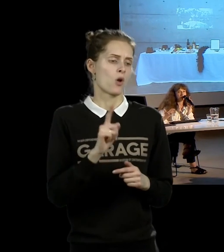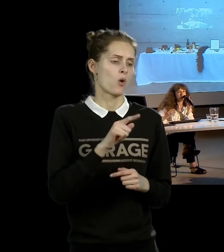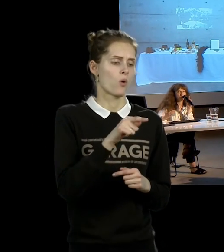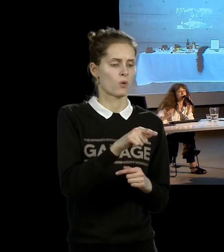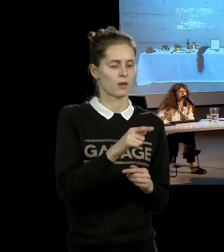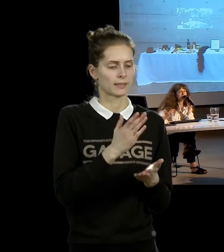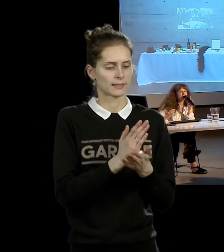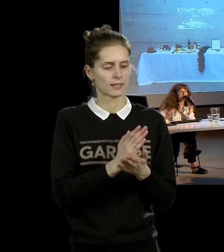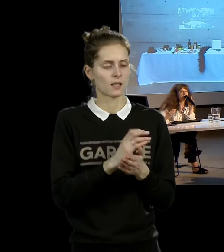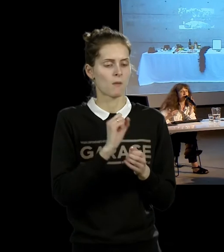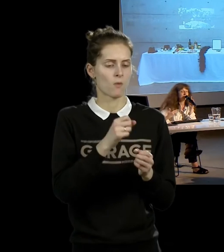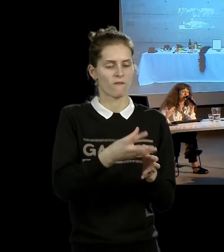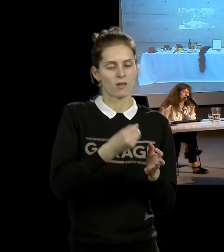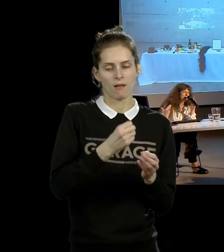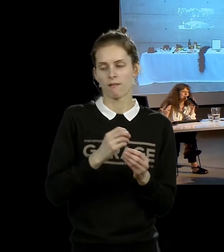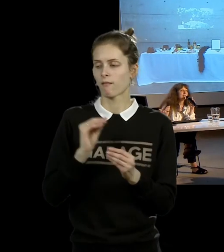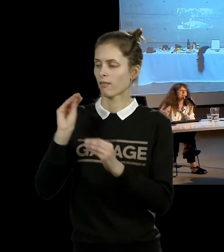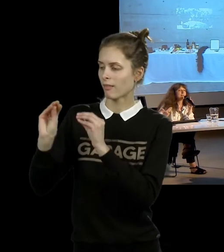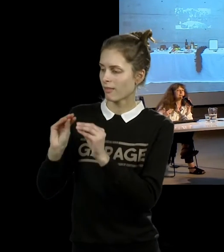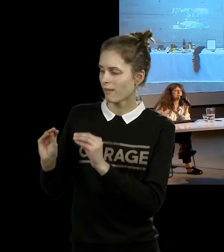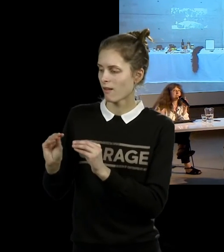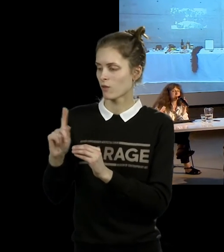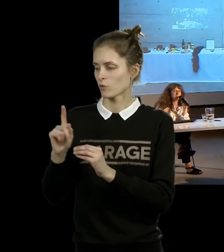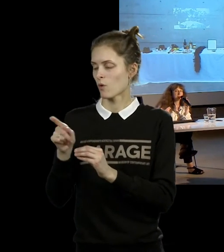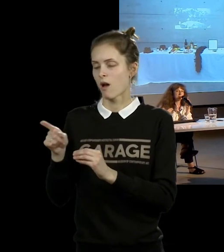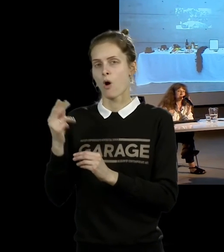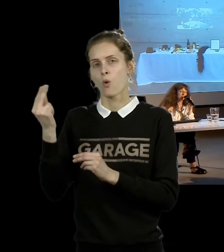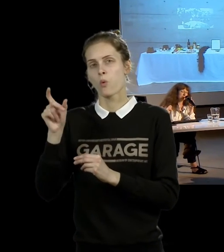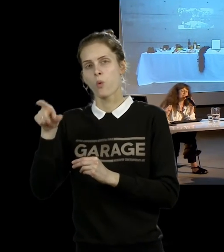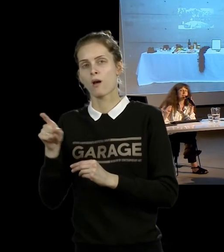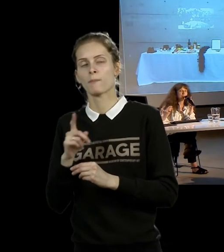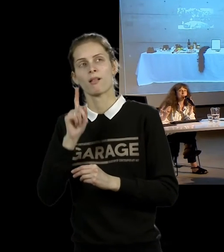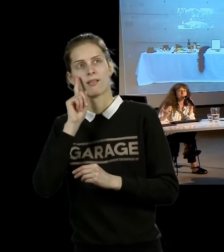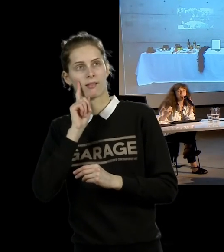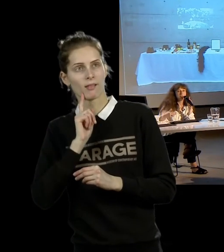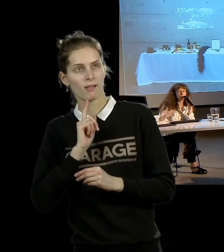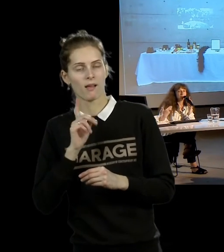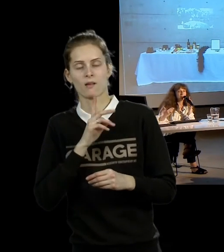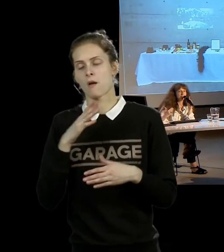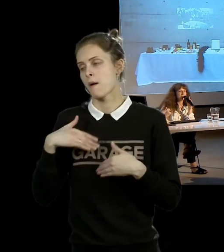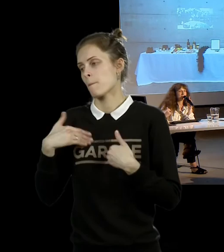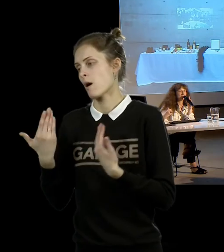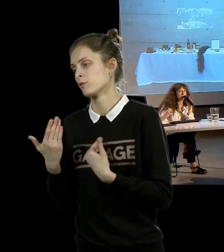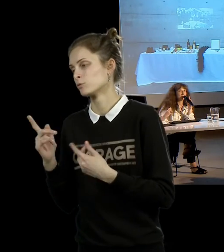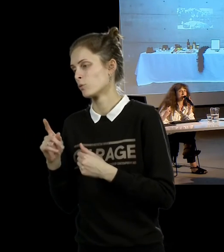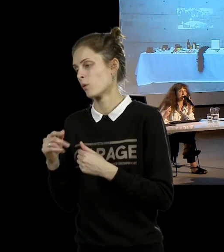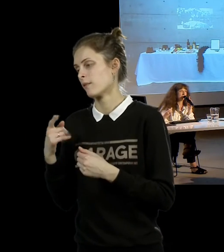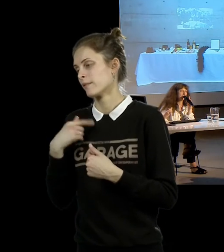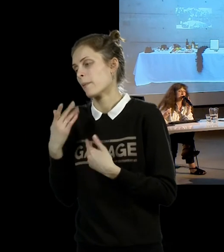художнице удовольствие или хотя бы выказать любовь. Другая часть